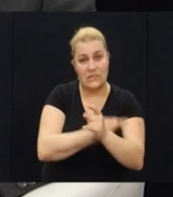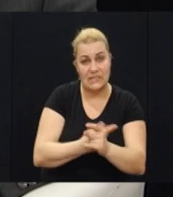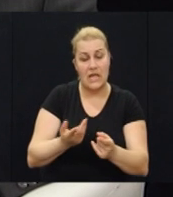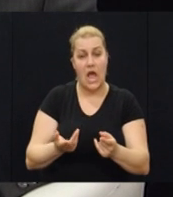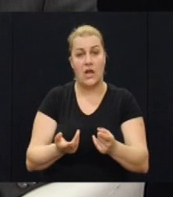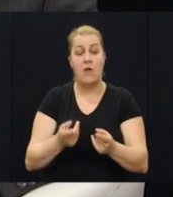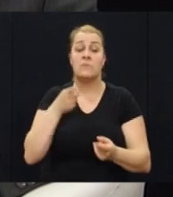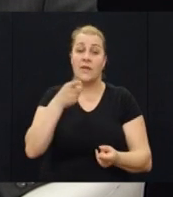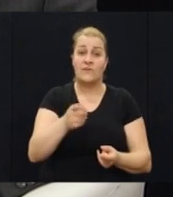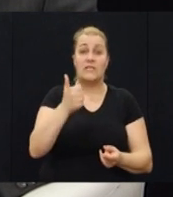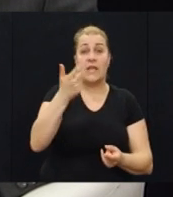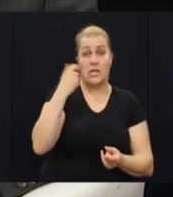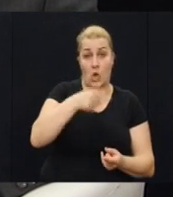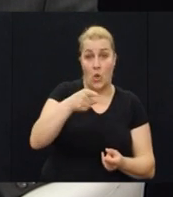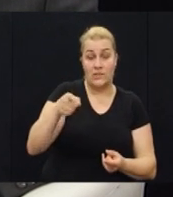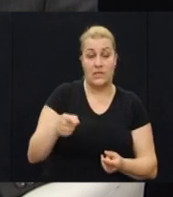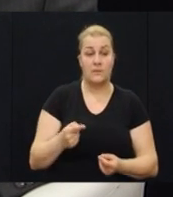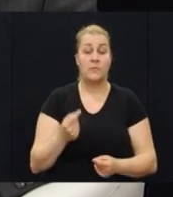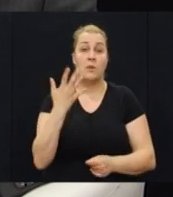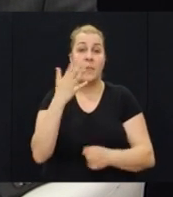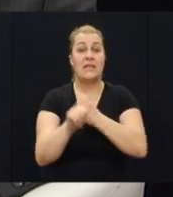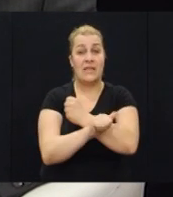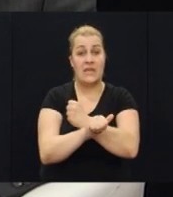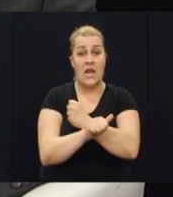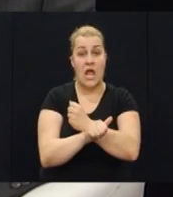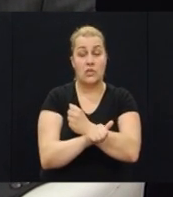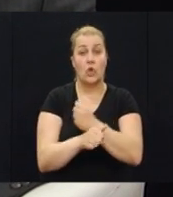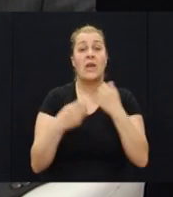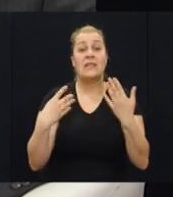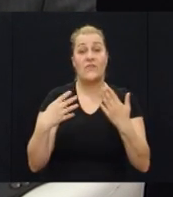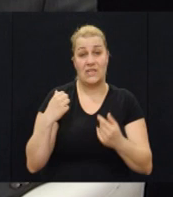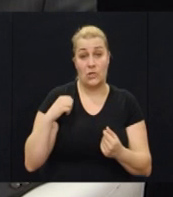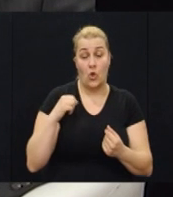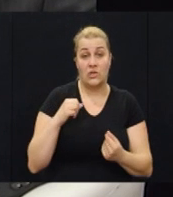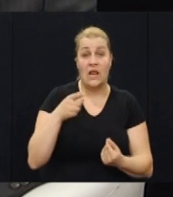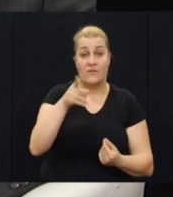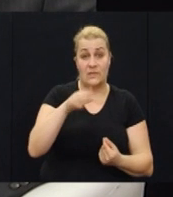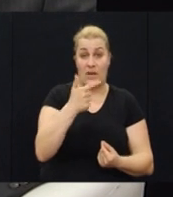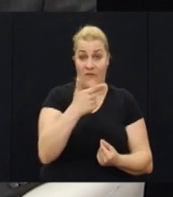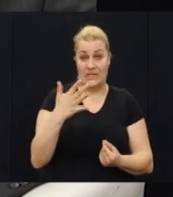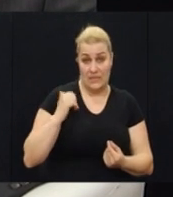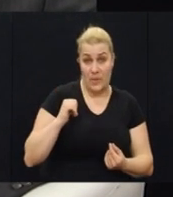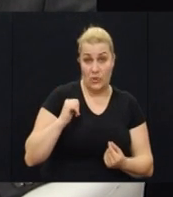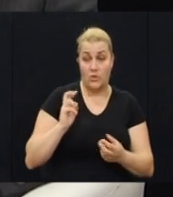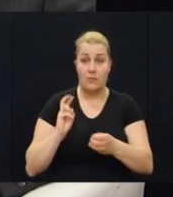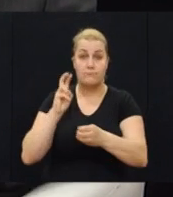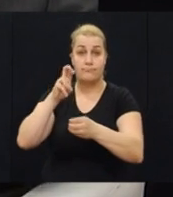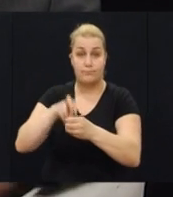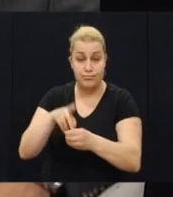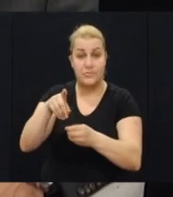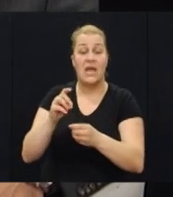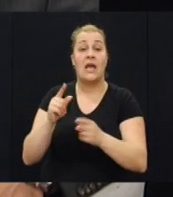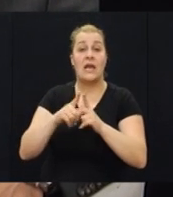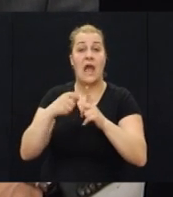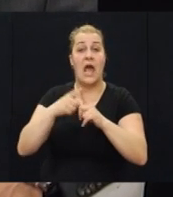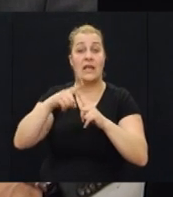Jasno, vi ste jedan od tih. 5. i 11. i 90. u svojoj 25. godini došlite u Rakitije gdje se formiraju tigrovi